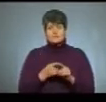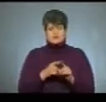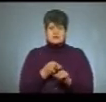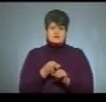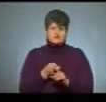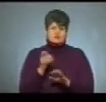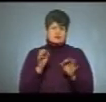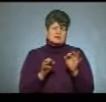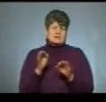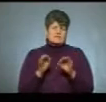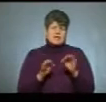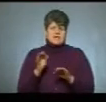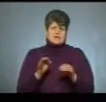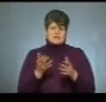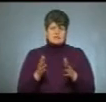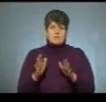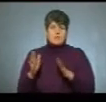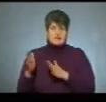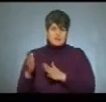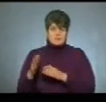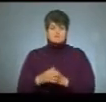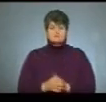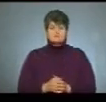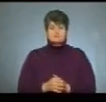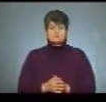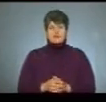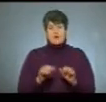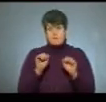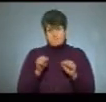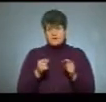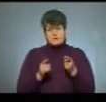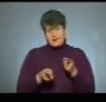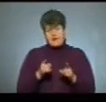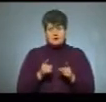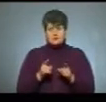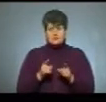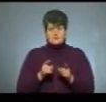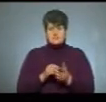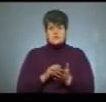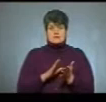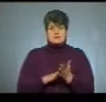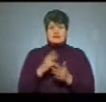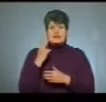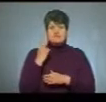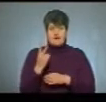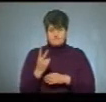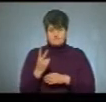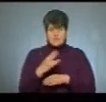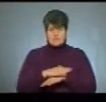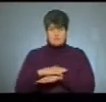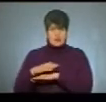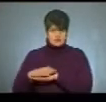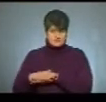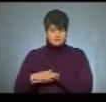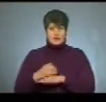певними інфляційними моментами. Можна реально зареєструватися на два предмети. Так як